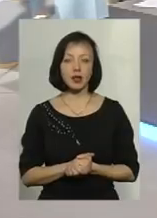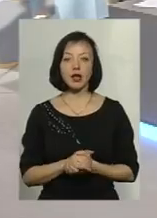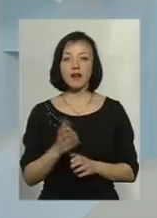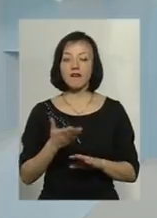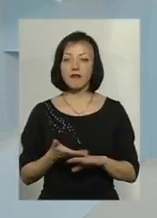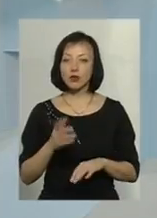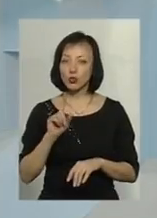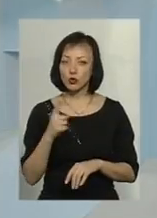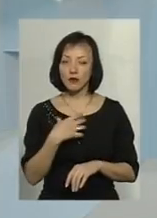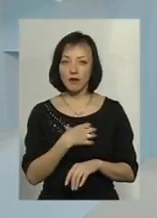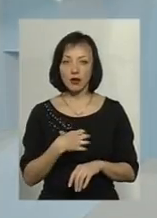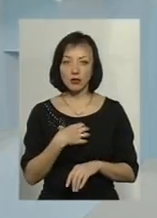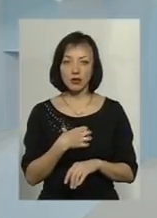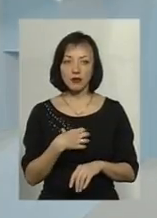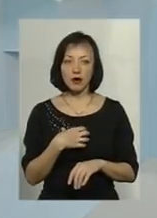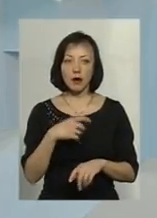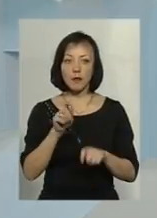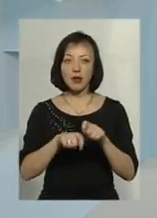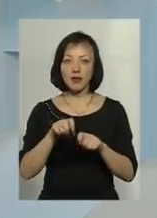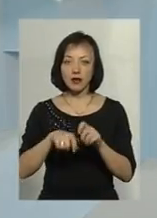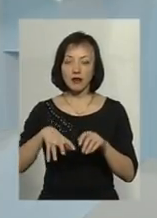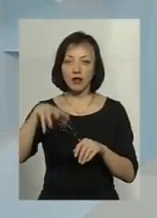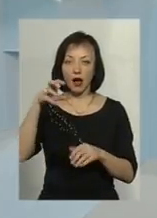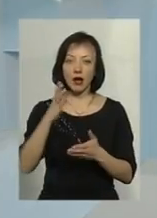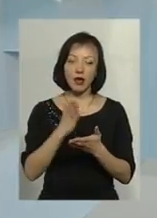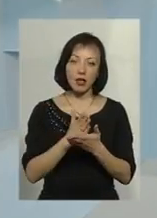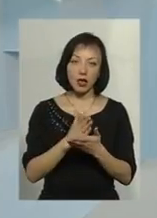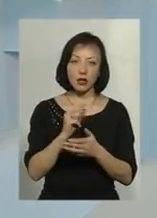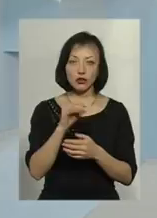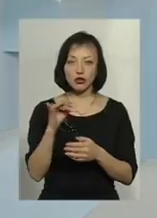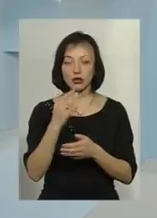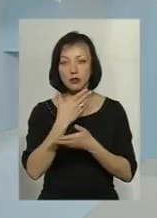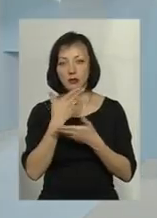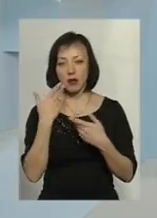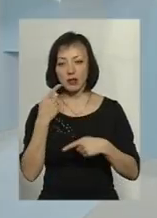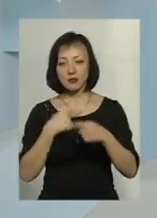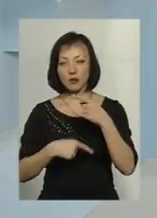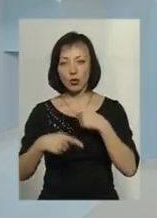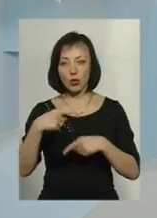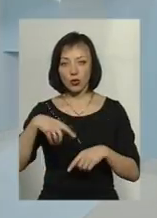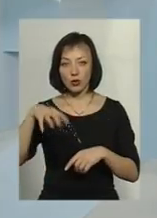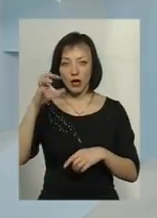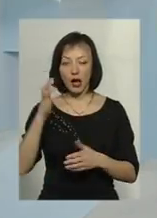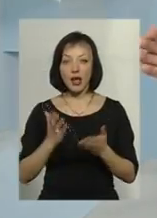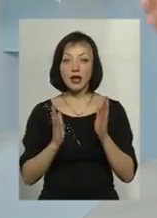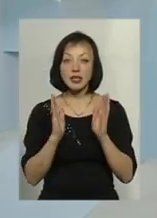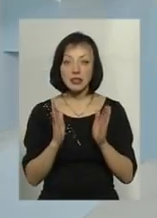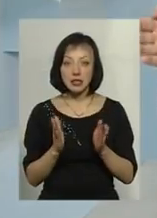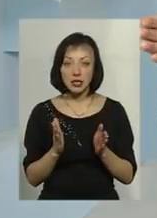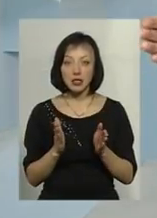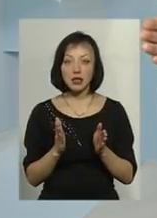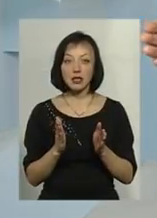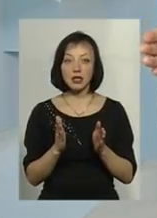вкрай важливо провірити, чи та тяга в тому каналі є, чи нема зворотньої тяги. Як тільки